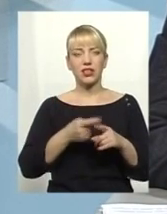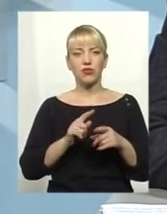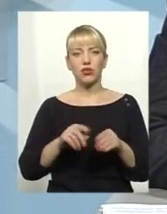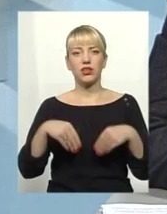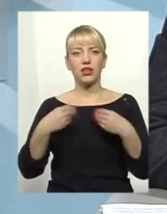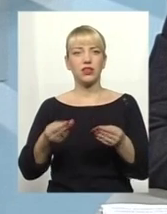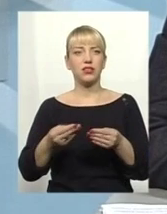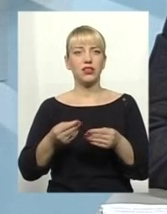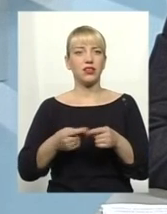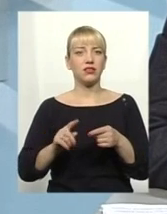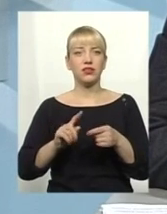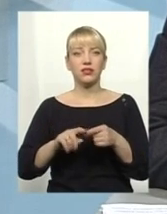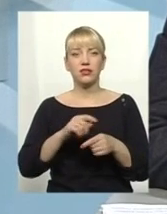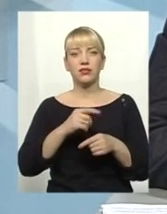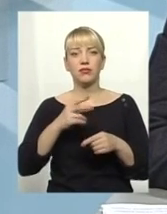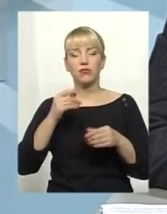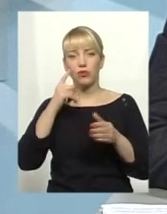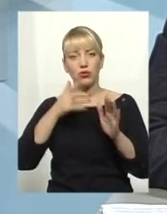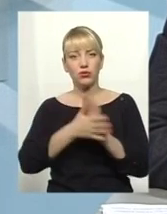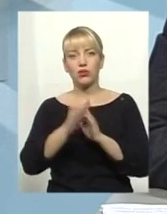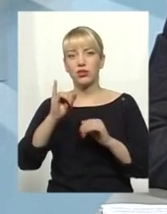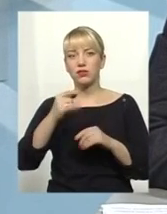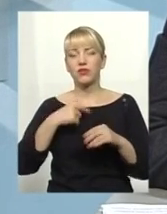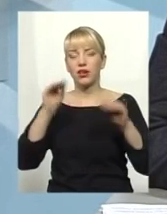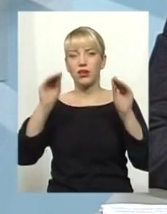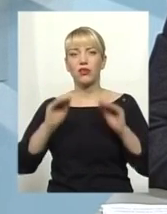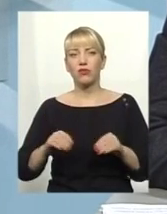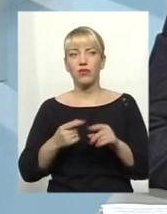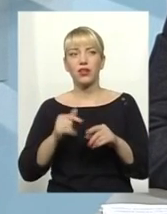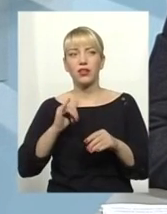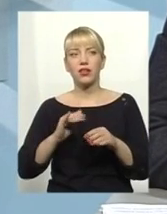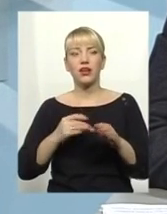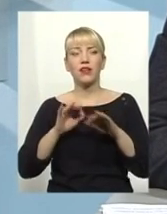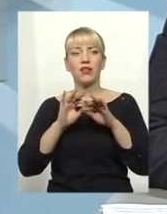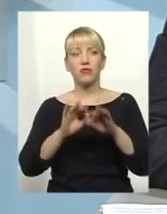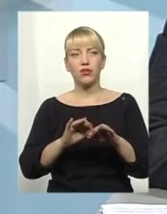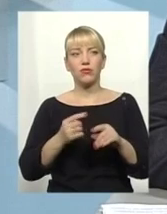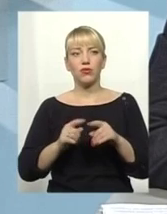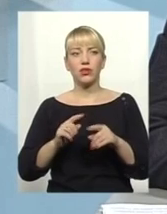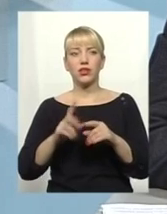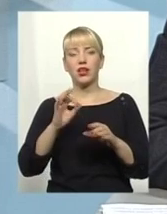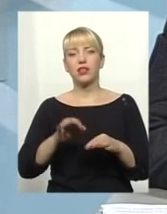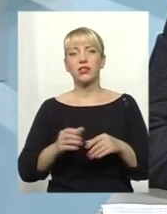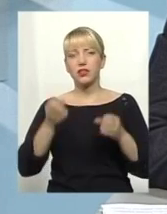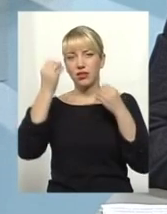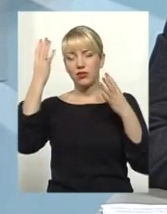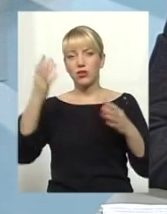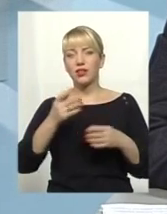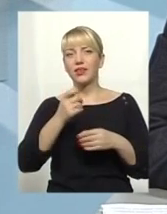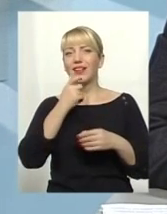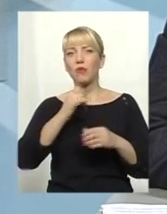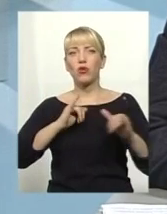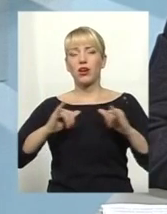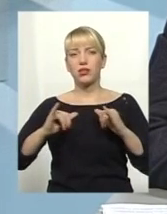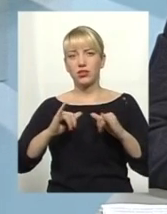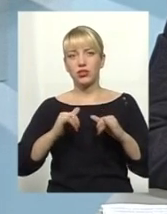дає прозорість в декларуванні. По-друге, виводить Україну на такий цивілізований, демократичний